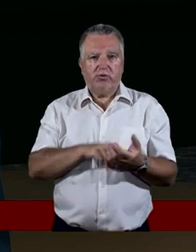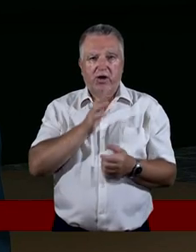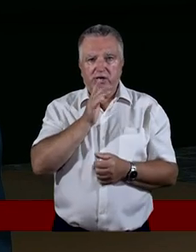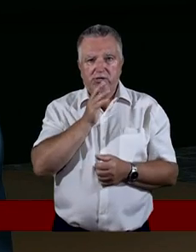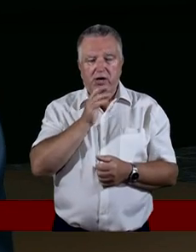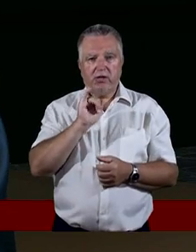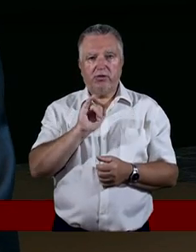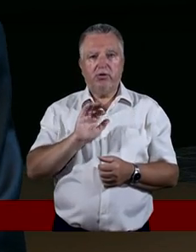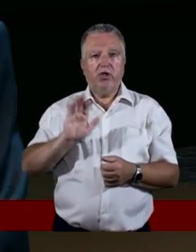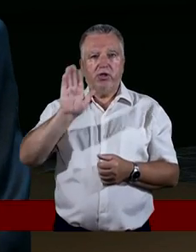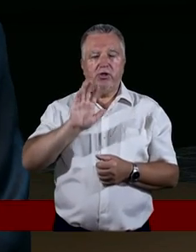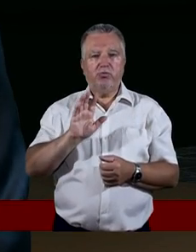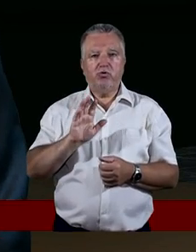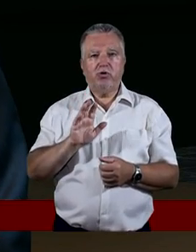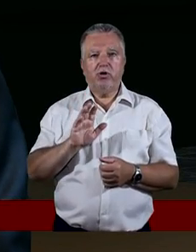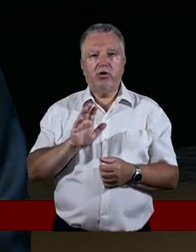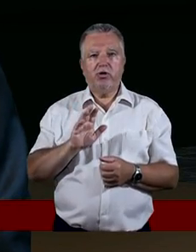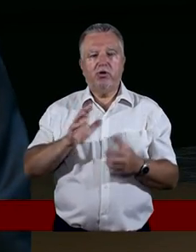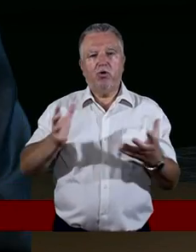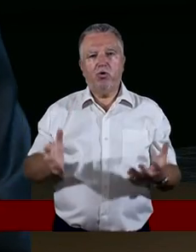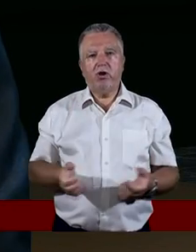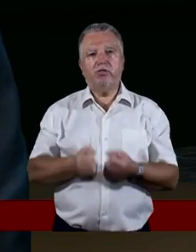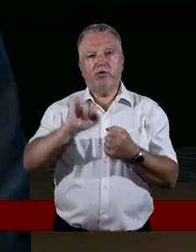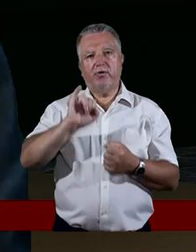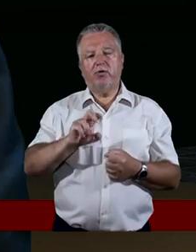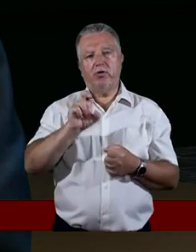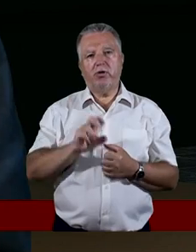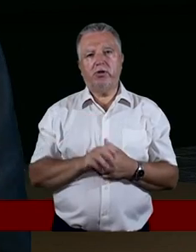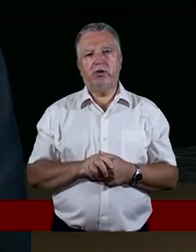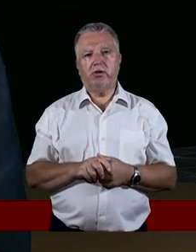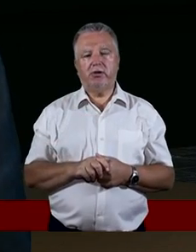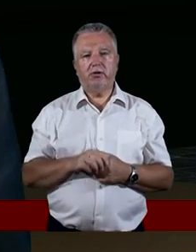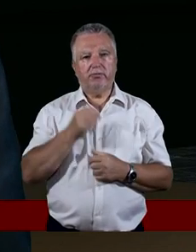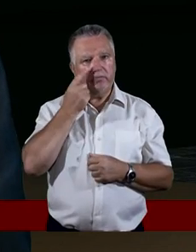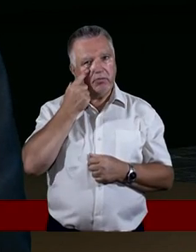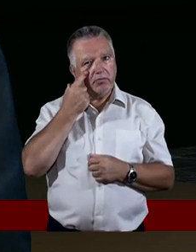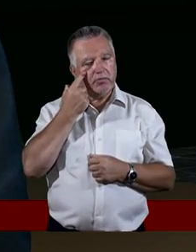Izraelitów i Bóg ujął się za nimi. Z tych miast